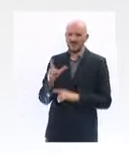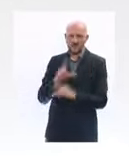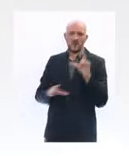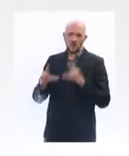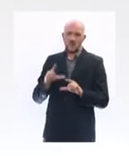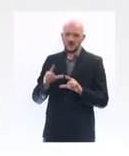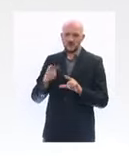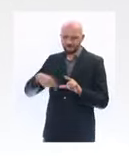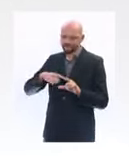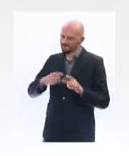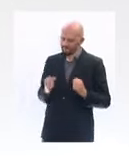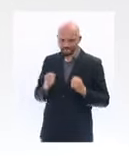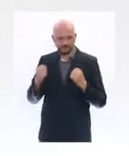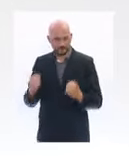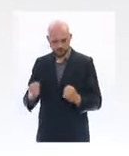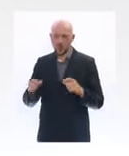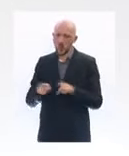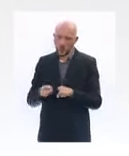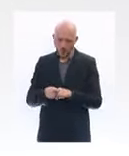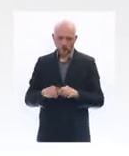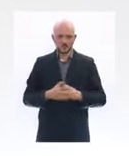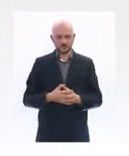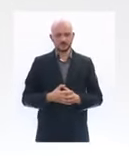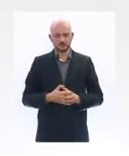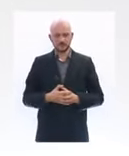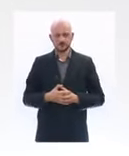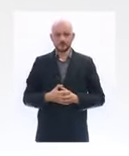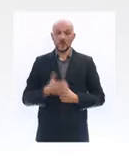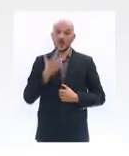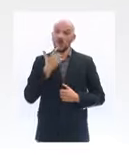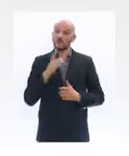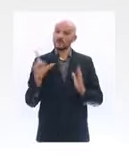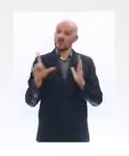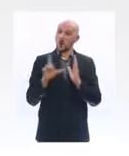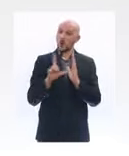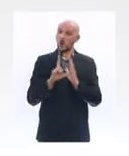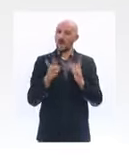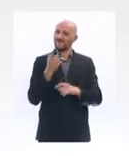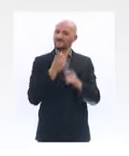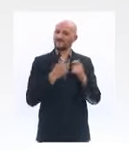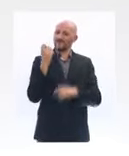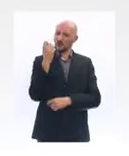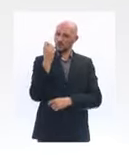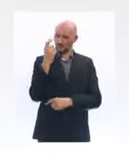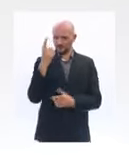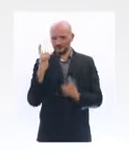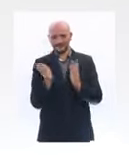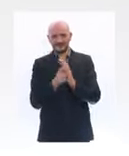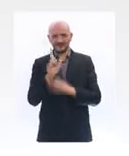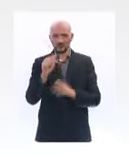va être tenu. Nous introduirons dès le projet de loi de finances pour 2021 un crédit d'impôt